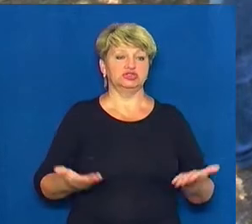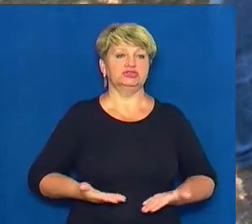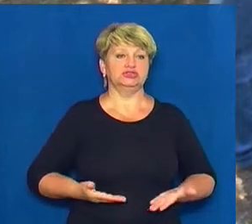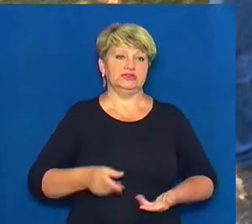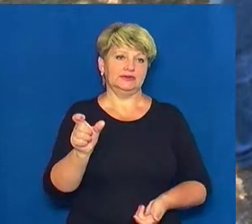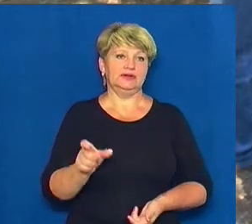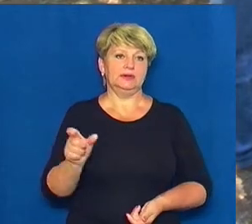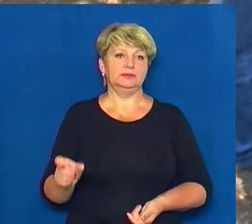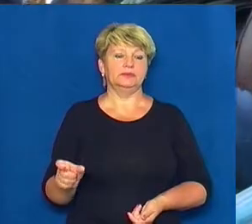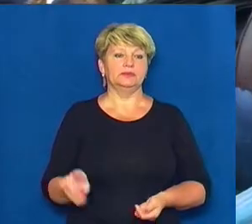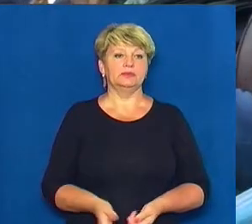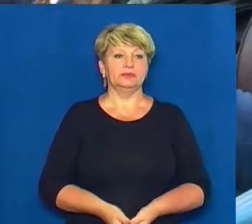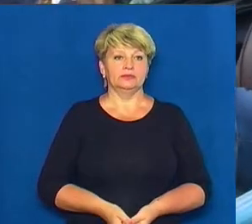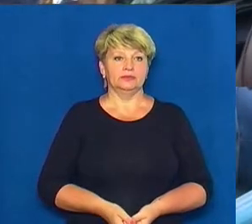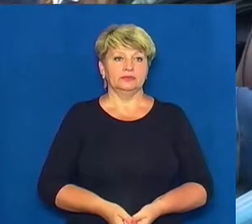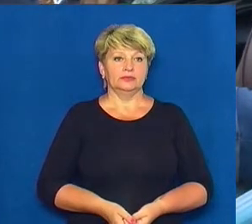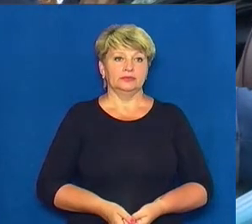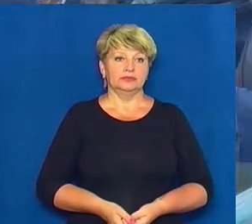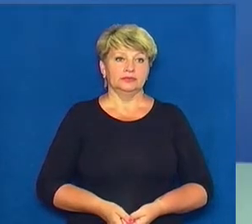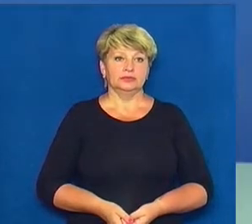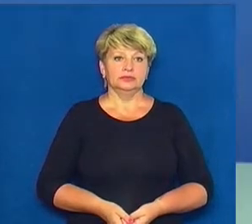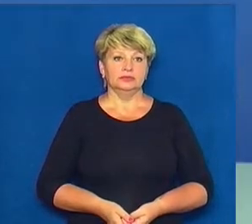Тамас Горозія. Новини на Суспільному. Черкащина.